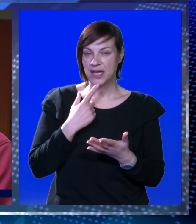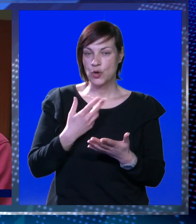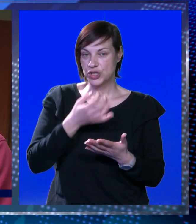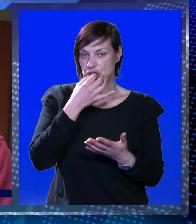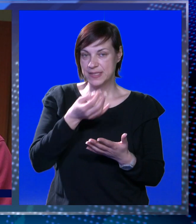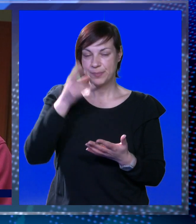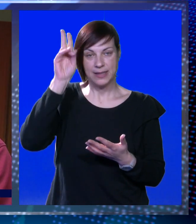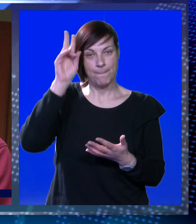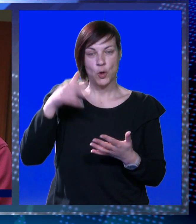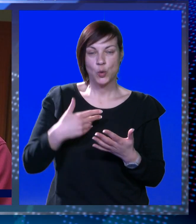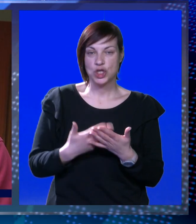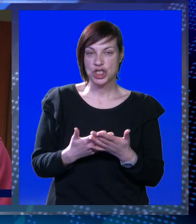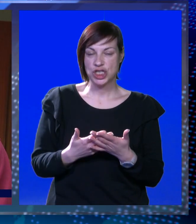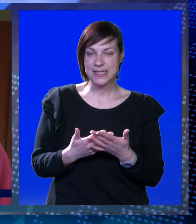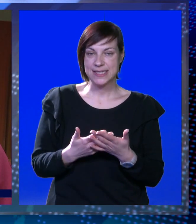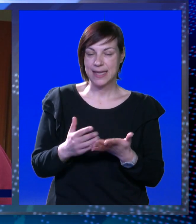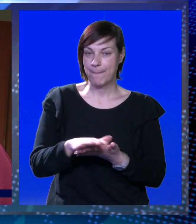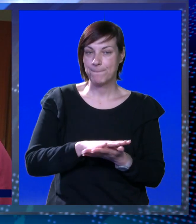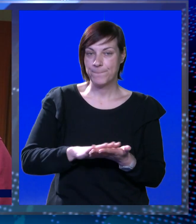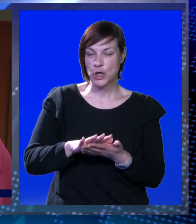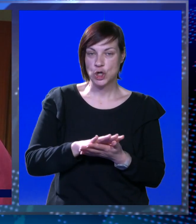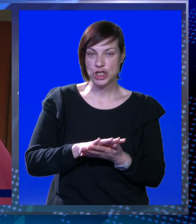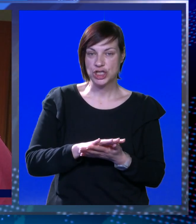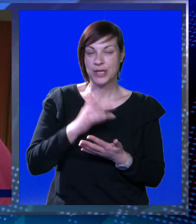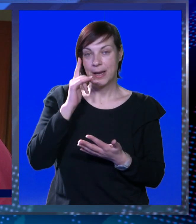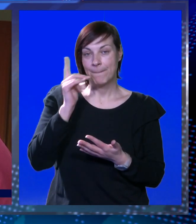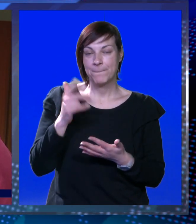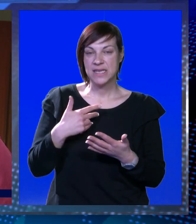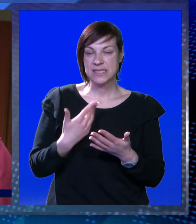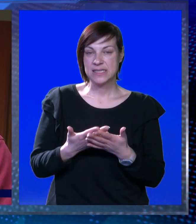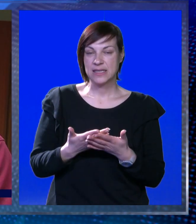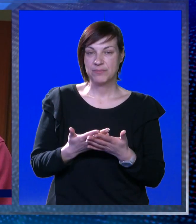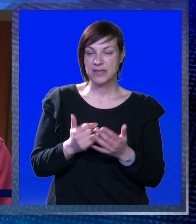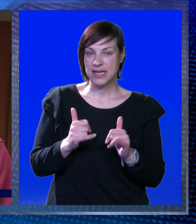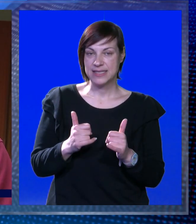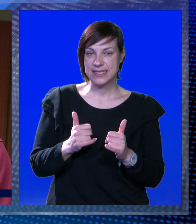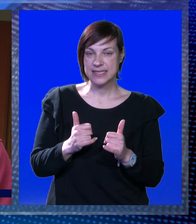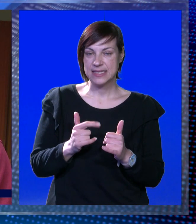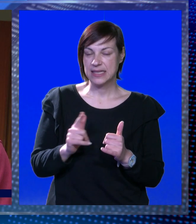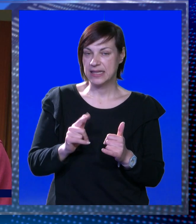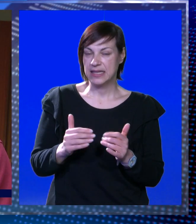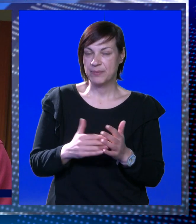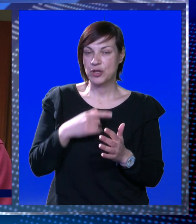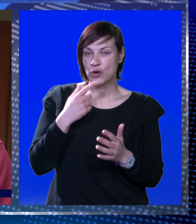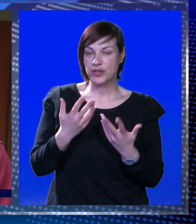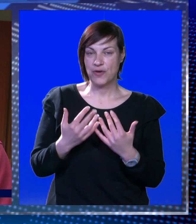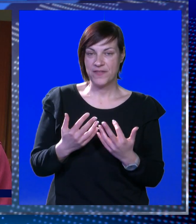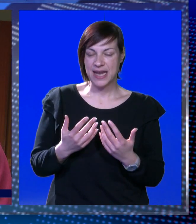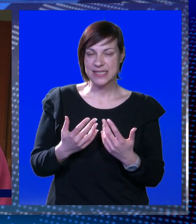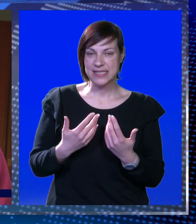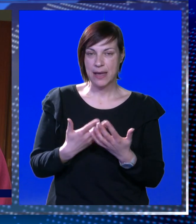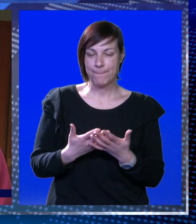koji će ispitati mogućnosti i prostorne. Mislim da čak u ovom momentu nije neophodno govoriti o